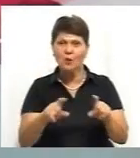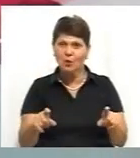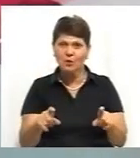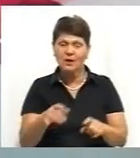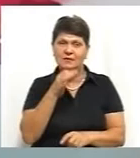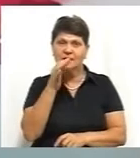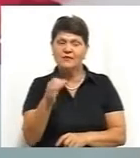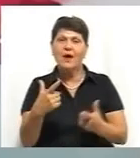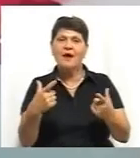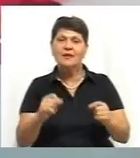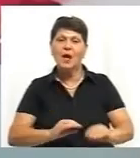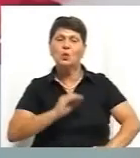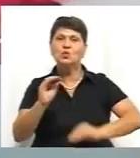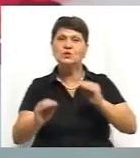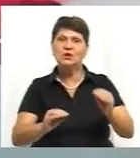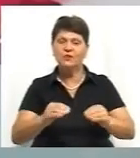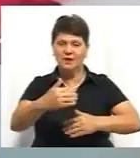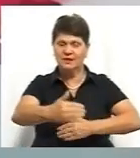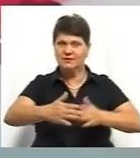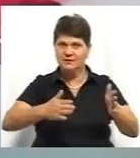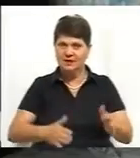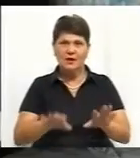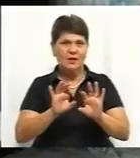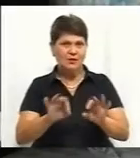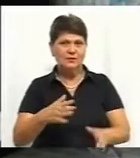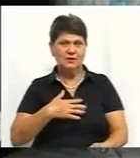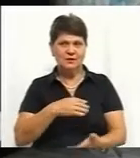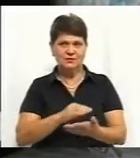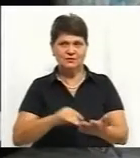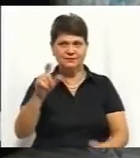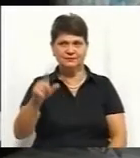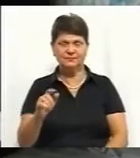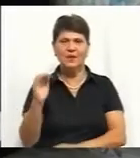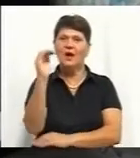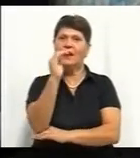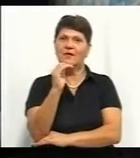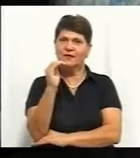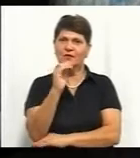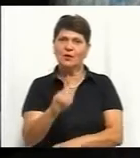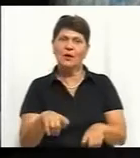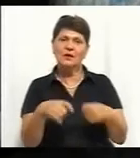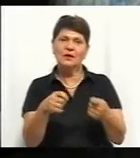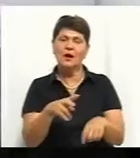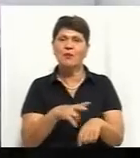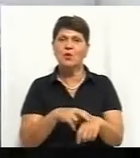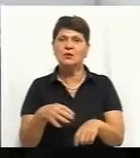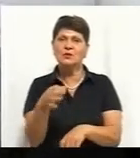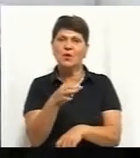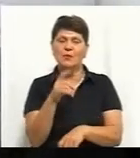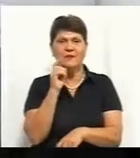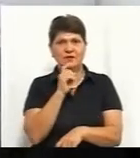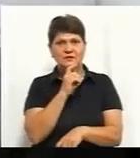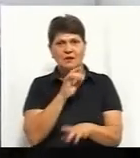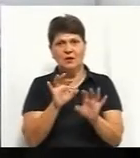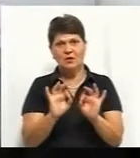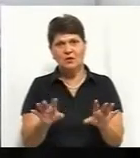Де встановили такі скриньки, Юлія Вознюк розповість. Це відео у Суспільному надала поліція області. На ньому Вінничанка